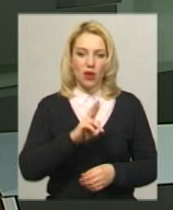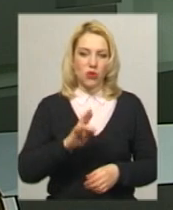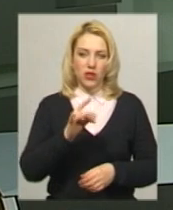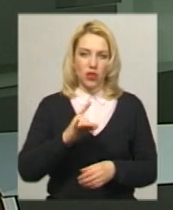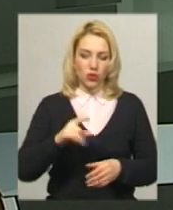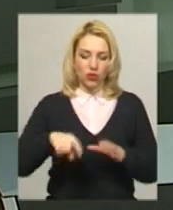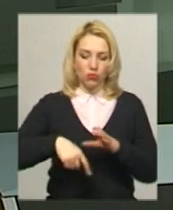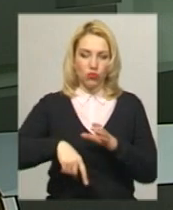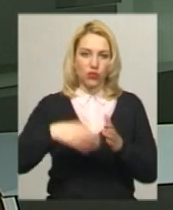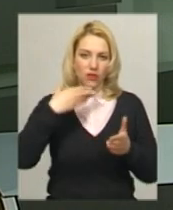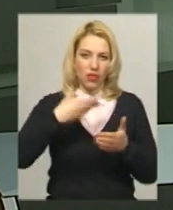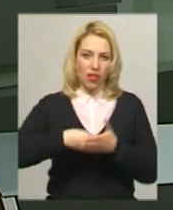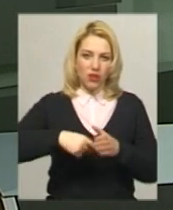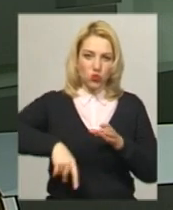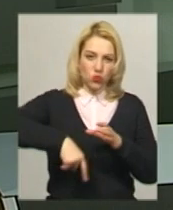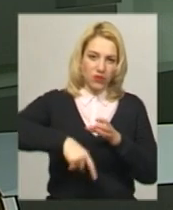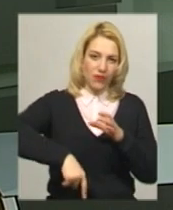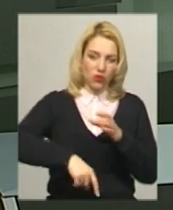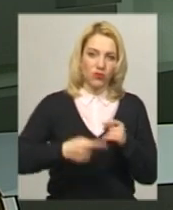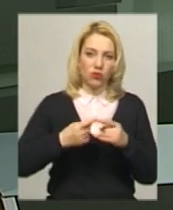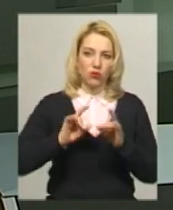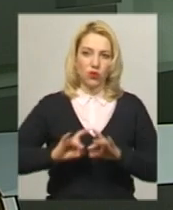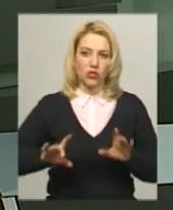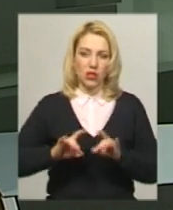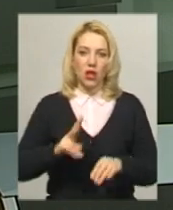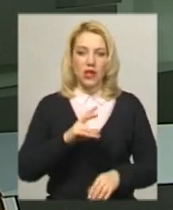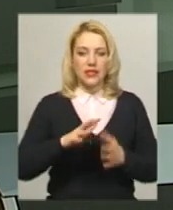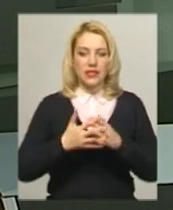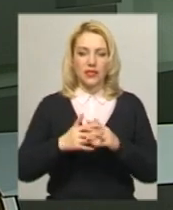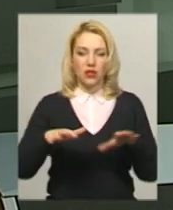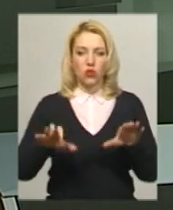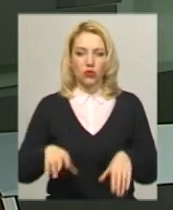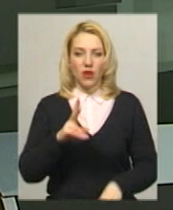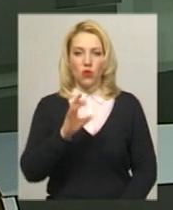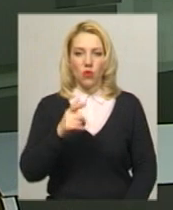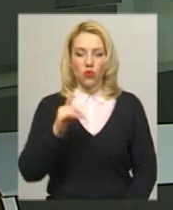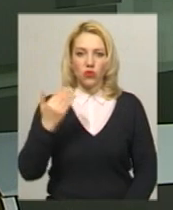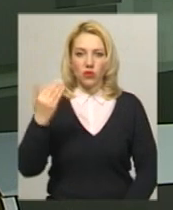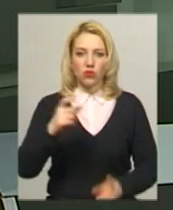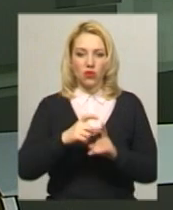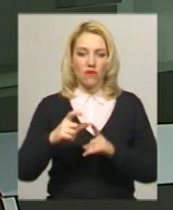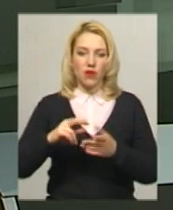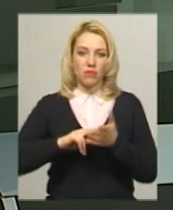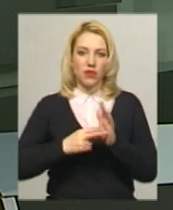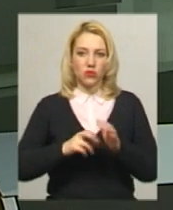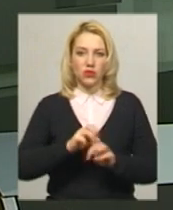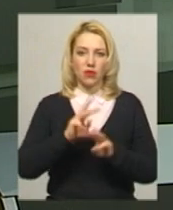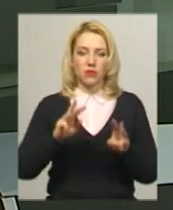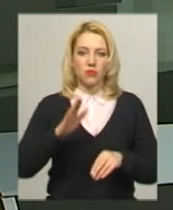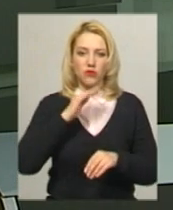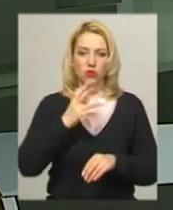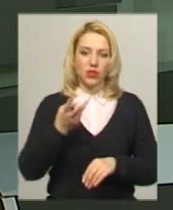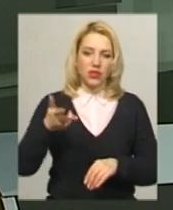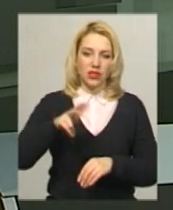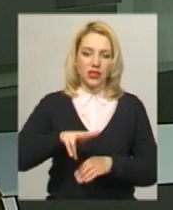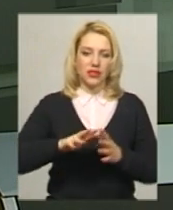власну свердловину. Про це розповідає сільський голова Сергій Когут. За його словами, з неї планують забезпечити водою три села-громади.